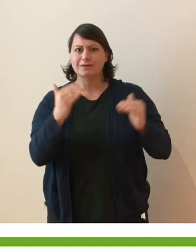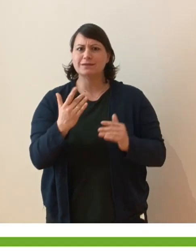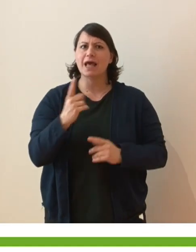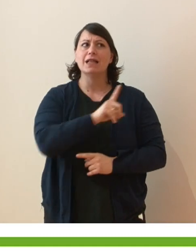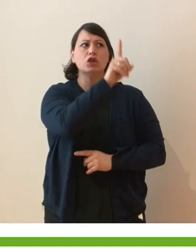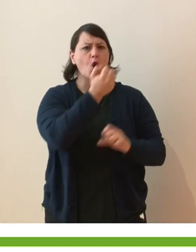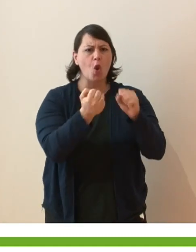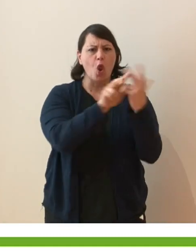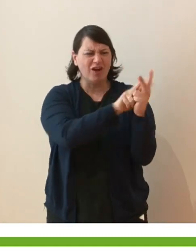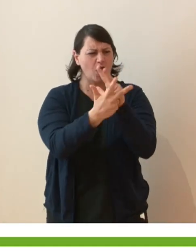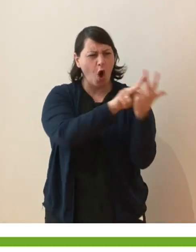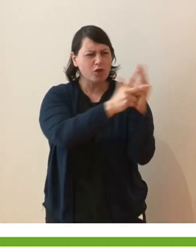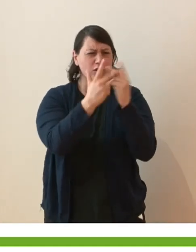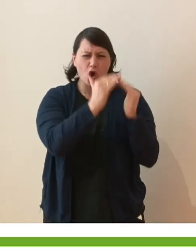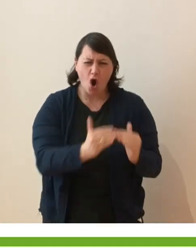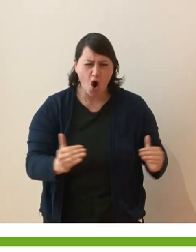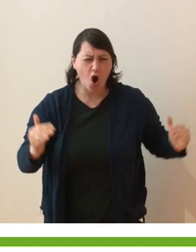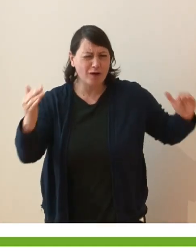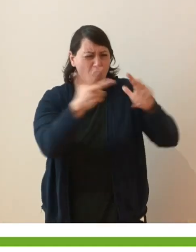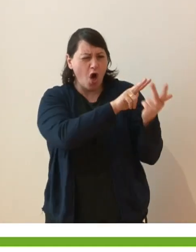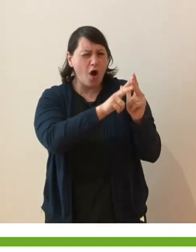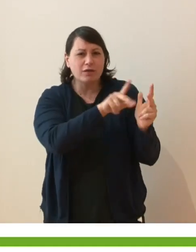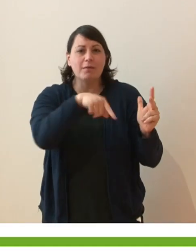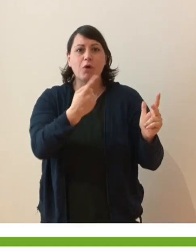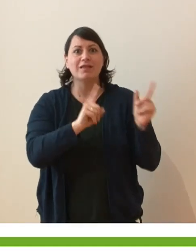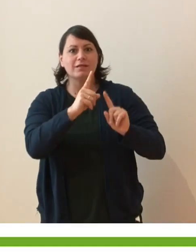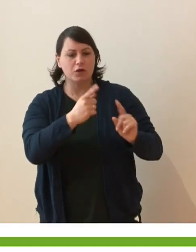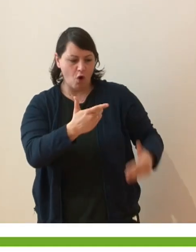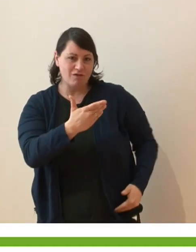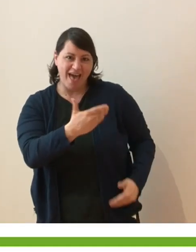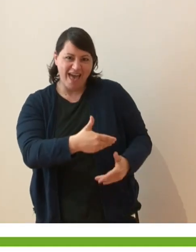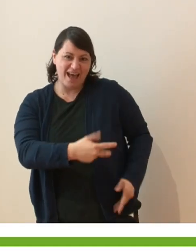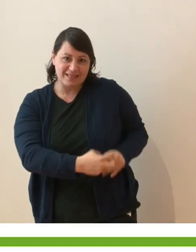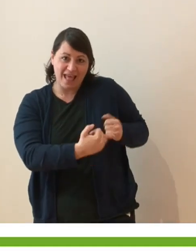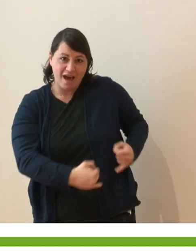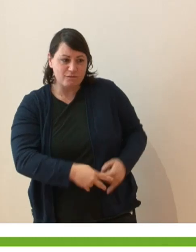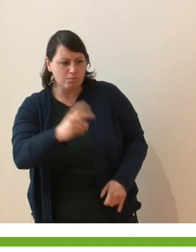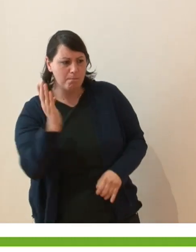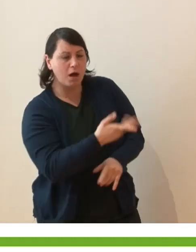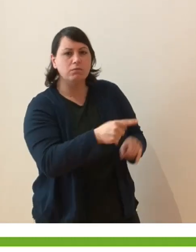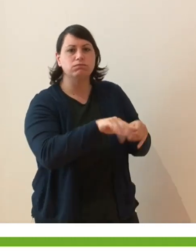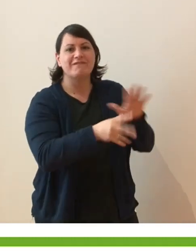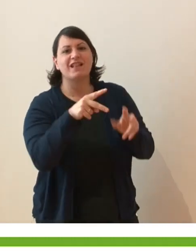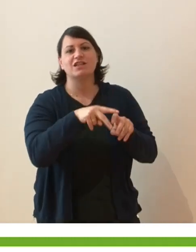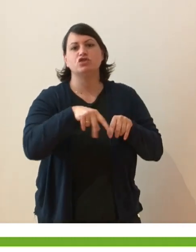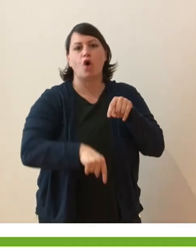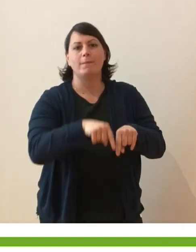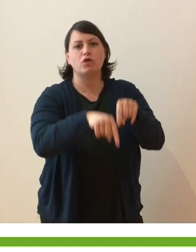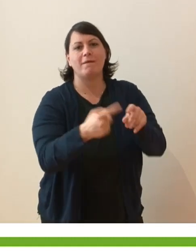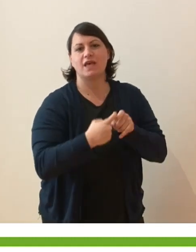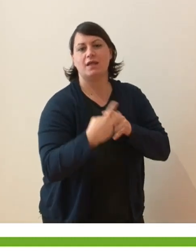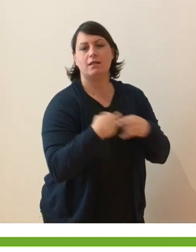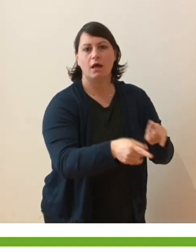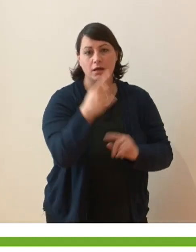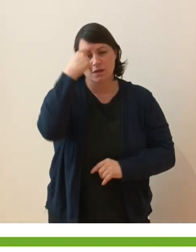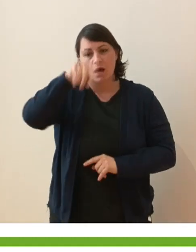volte ci fa star male. L'abbiamo detto nella preghiera dell'inizio, il paralitico. Il paralitico è un brano bellissimo